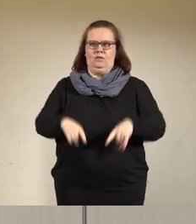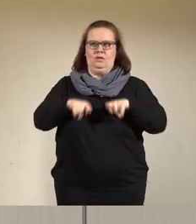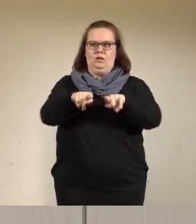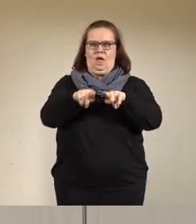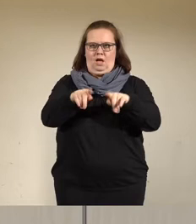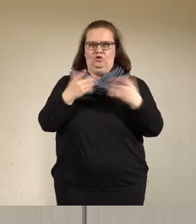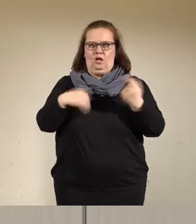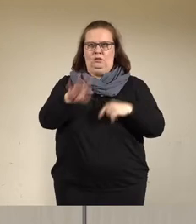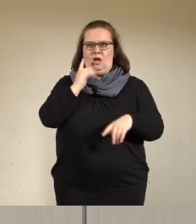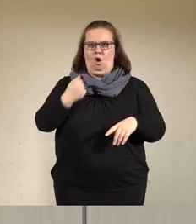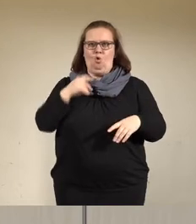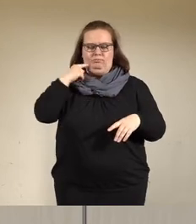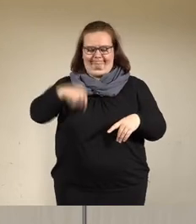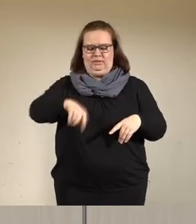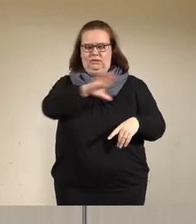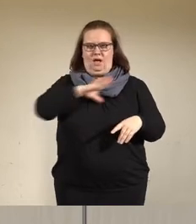Das Verbot